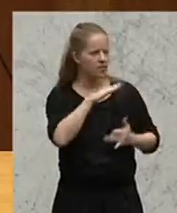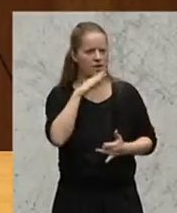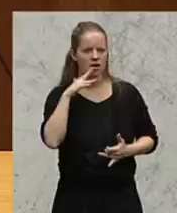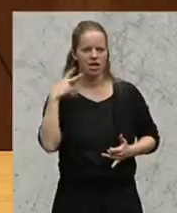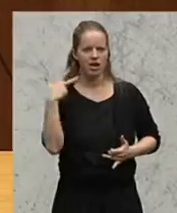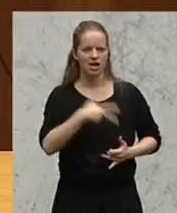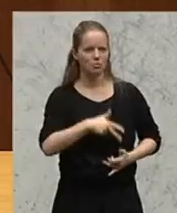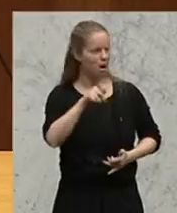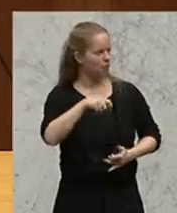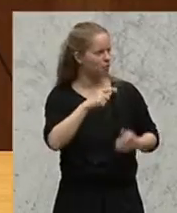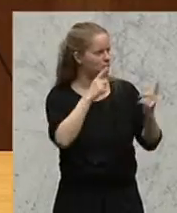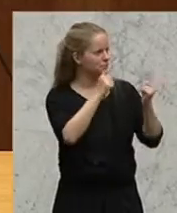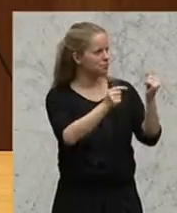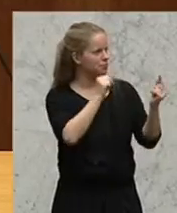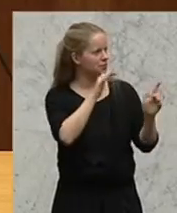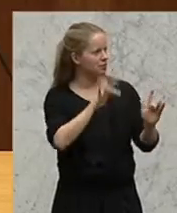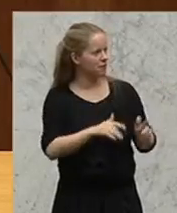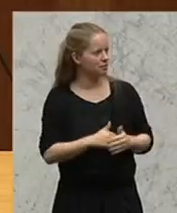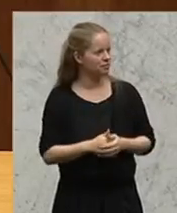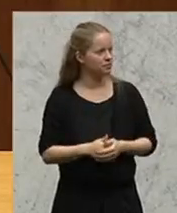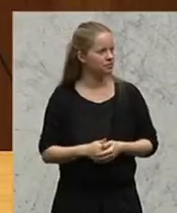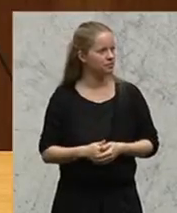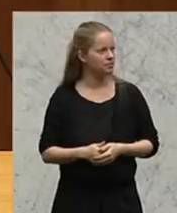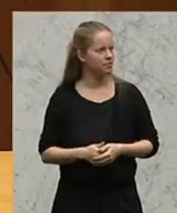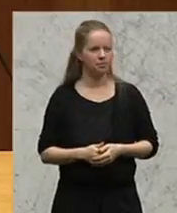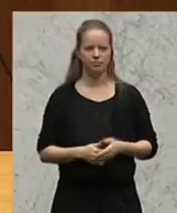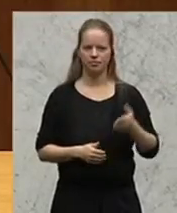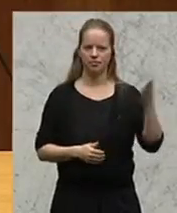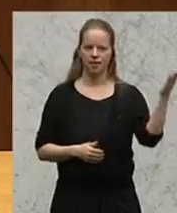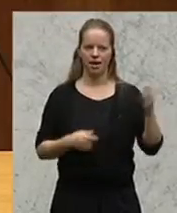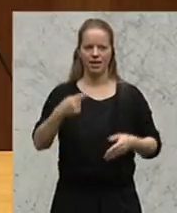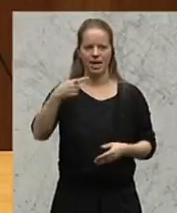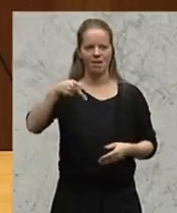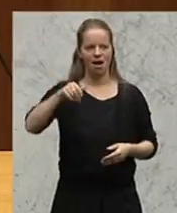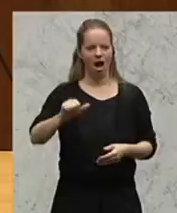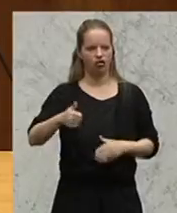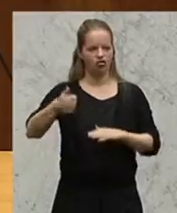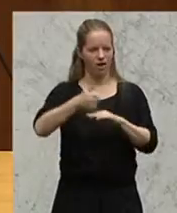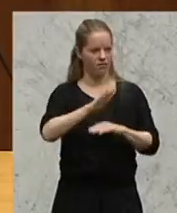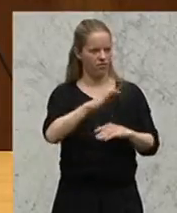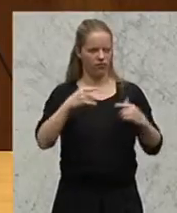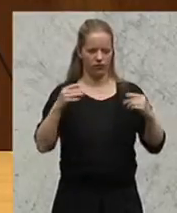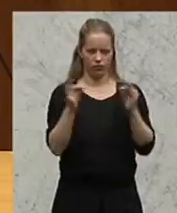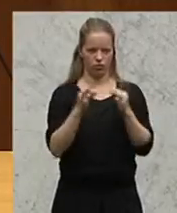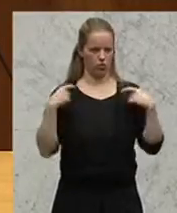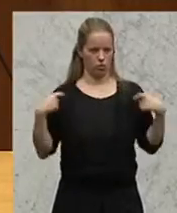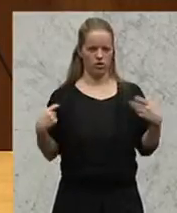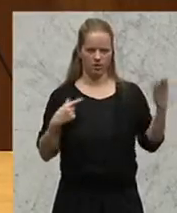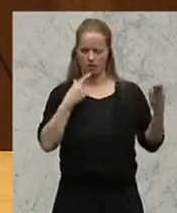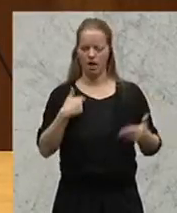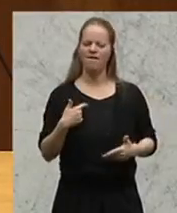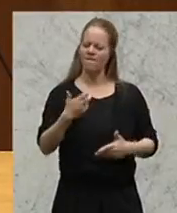er hat in seiner Funktion als GPA-Chef verkündet, wir wollen die